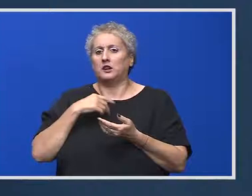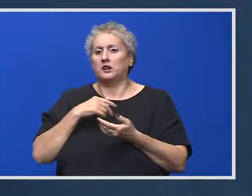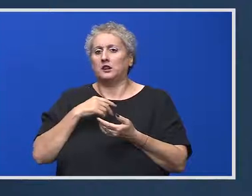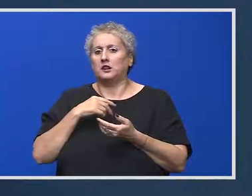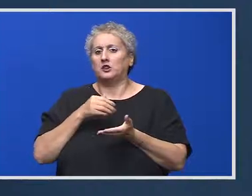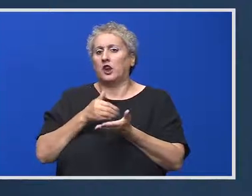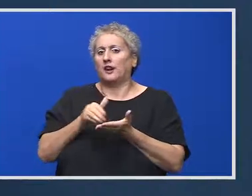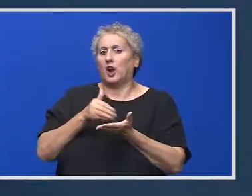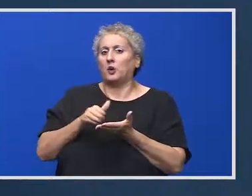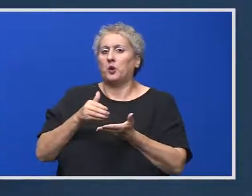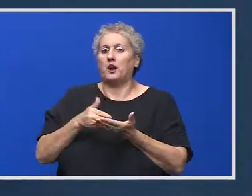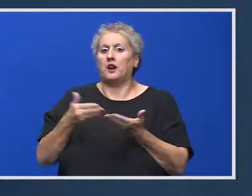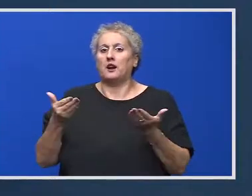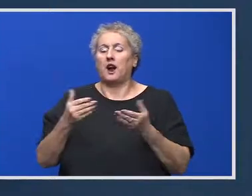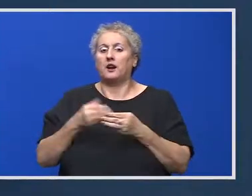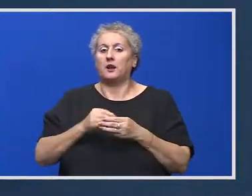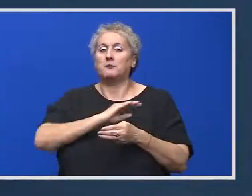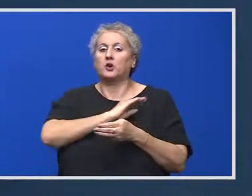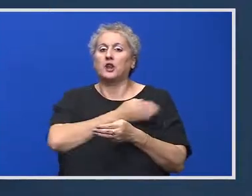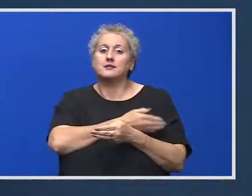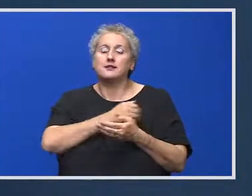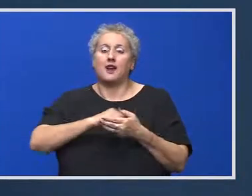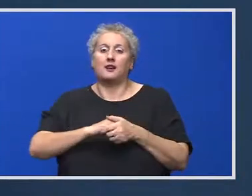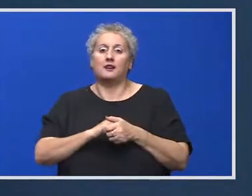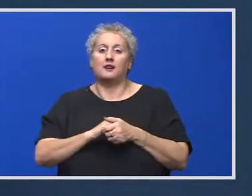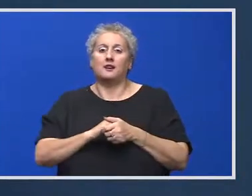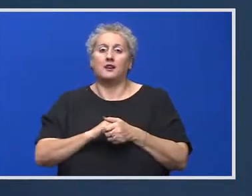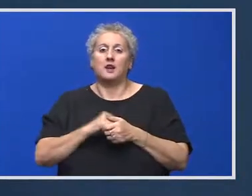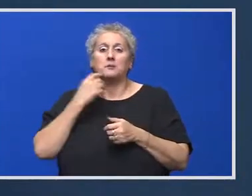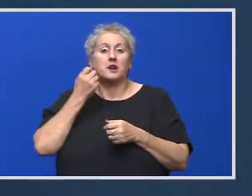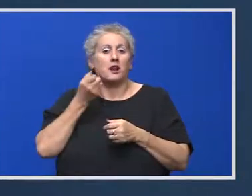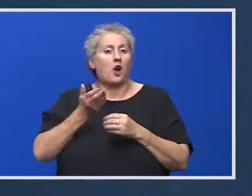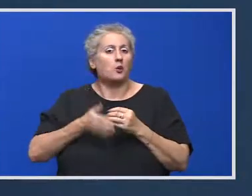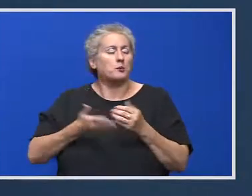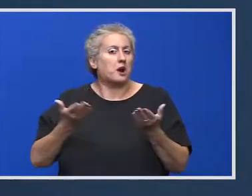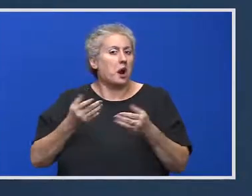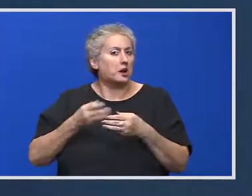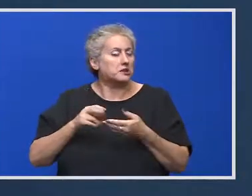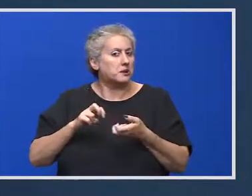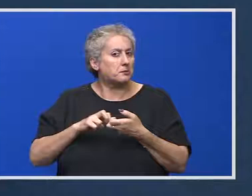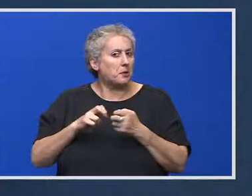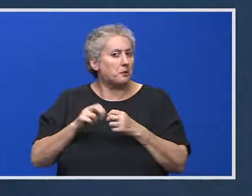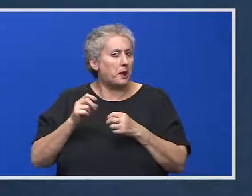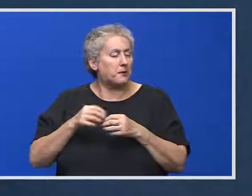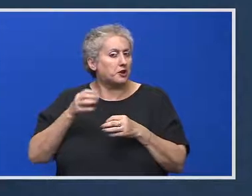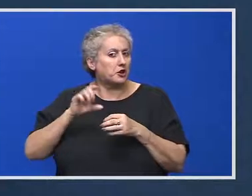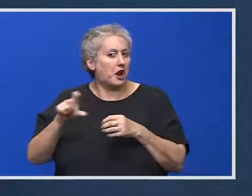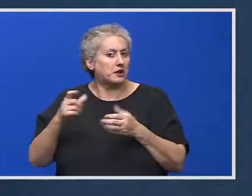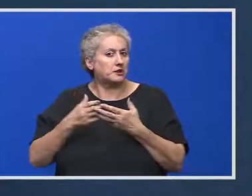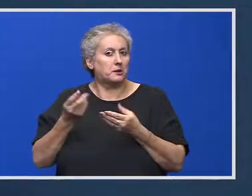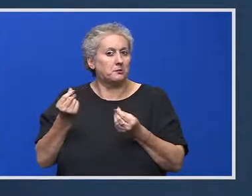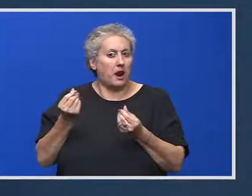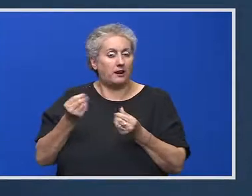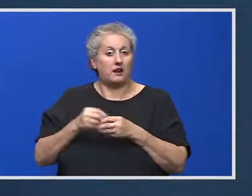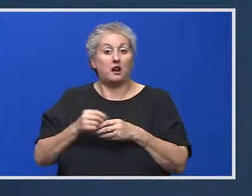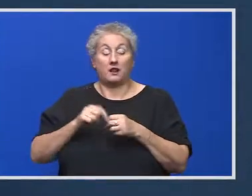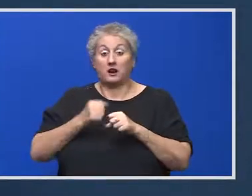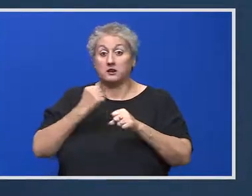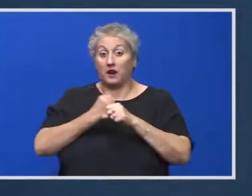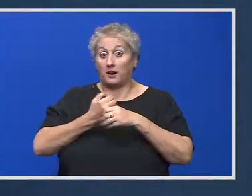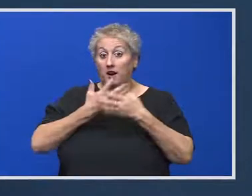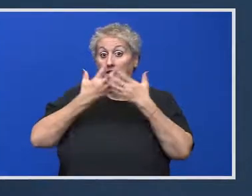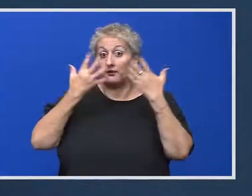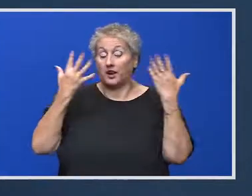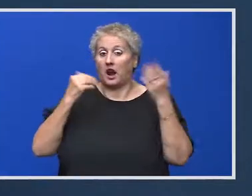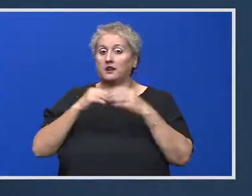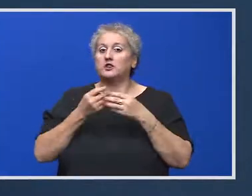așadar cheltuieli care ar potenția de cheltuieli. Până la urmă, care este situația acestor bani și dacă s-a clarificat și